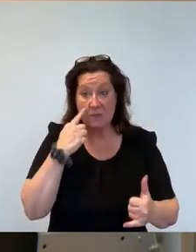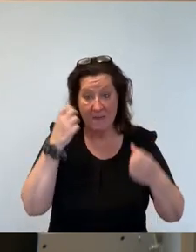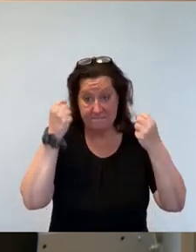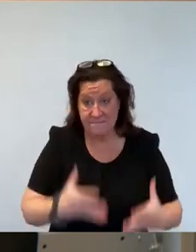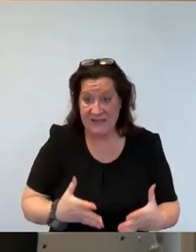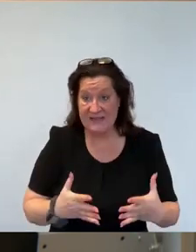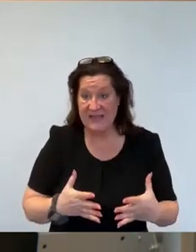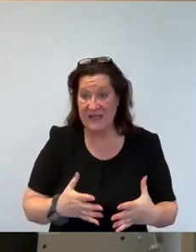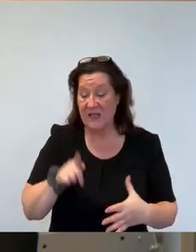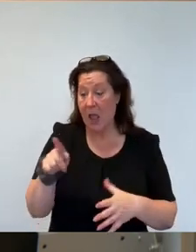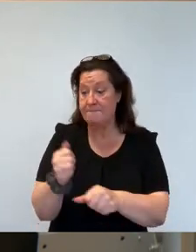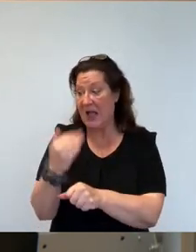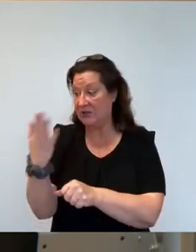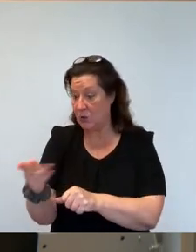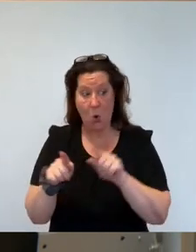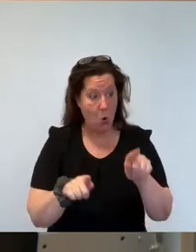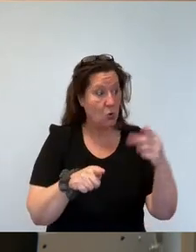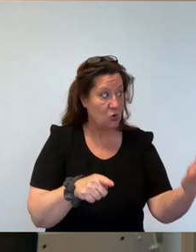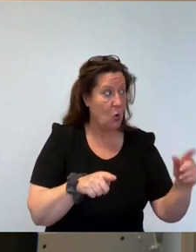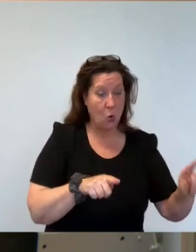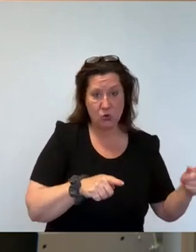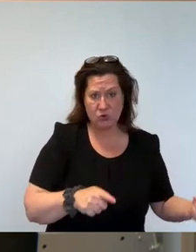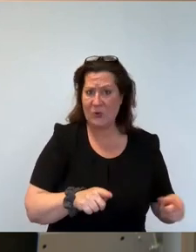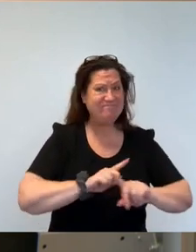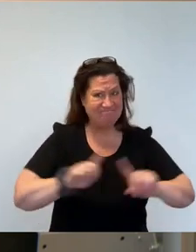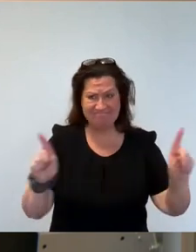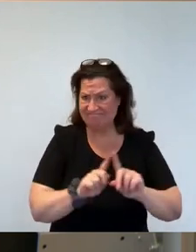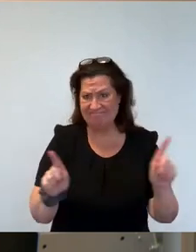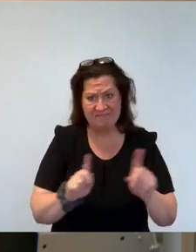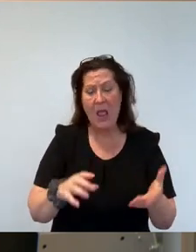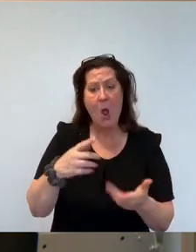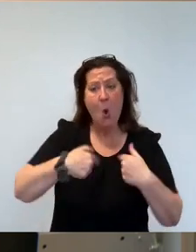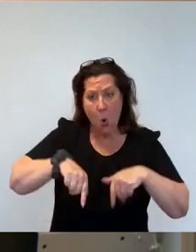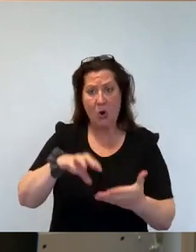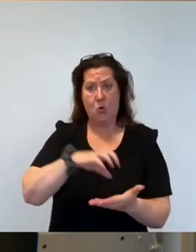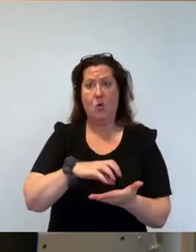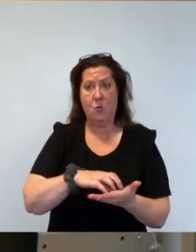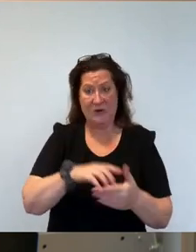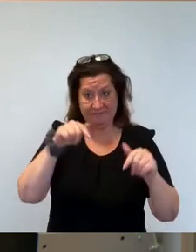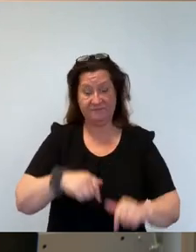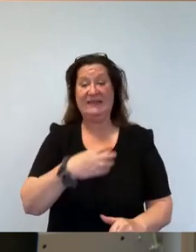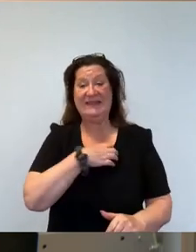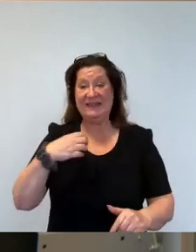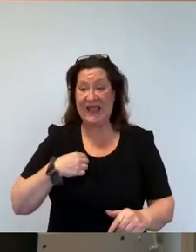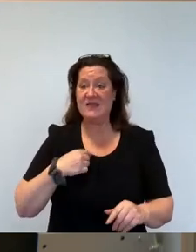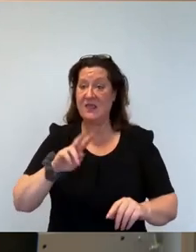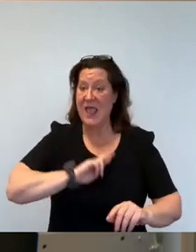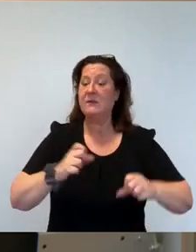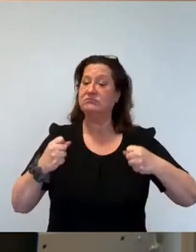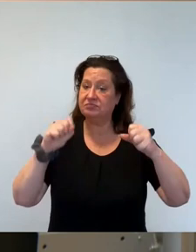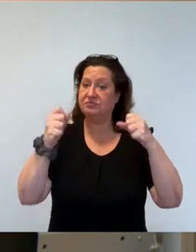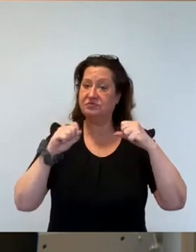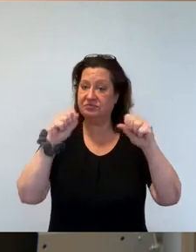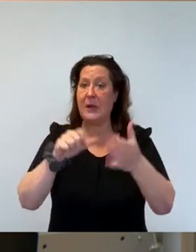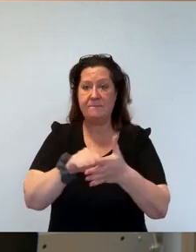Zeitpunkt, wo wir sagen, nein, wir müssen uns auch als Kommune, als Dresden, auf den Weg machen und die Bezahlkarte schnellstmöglich